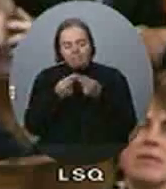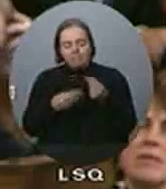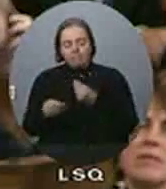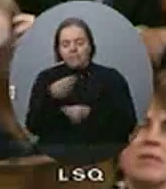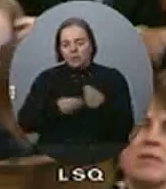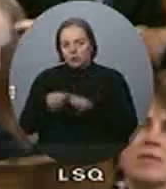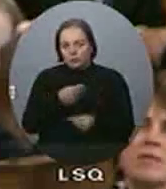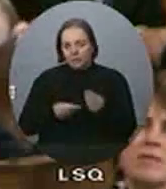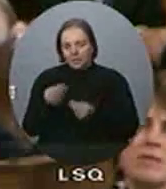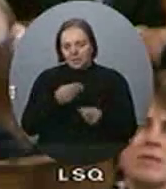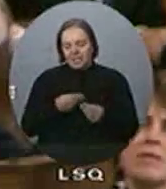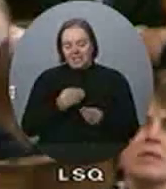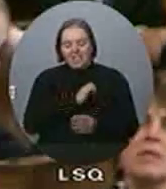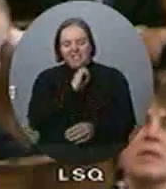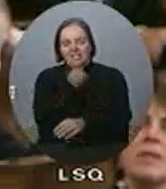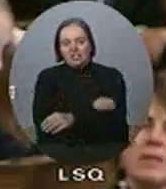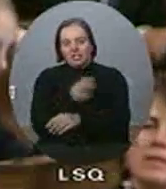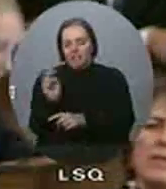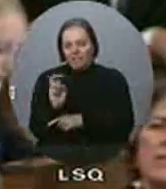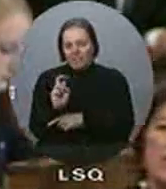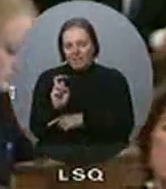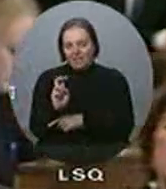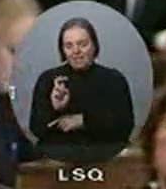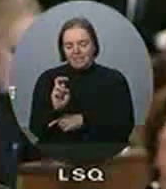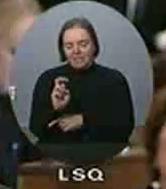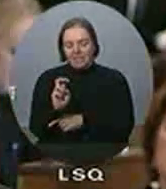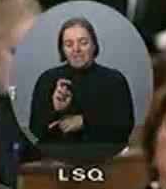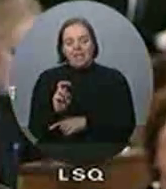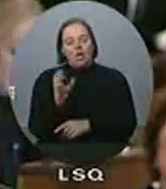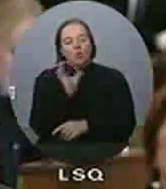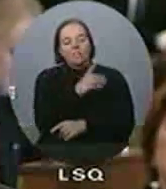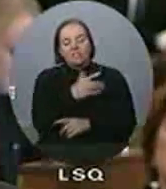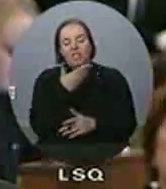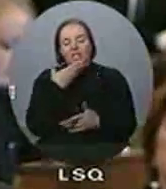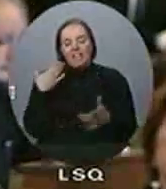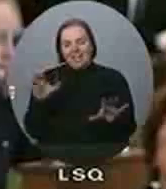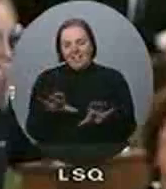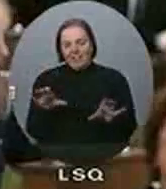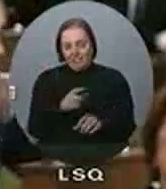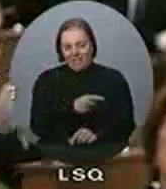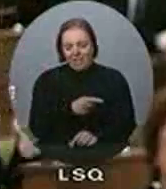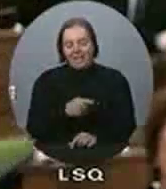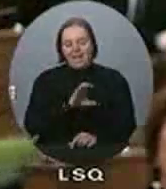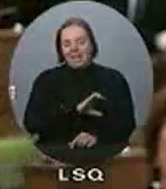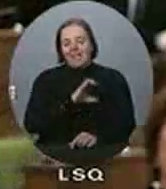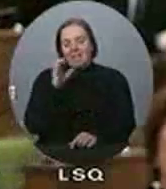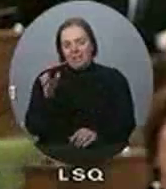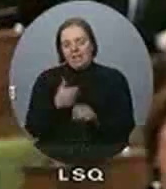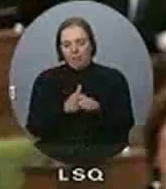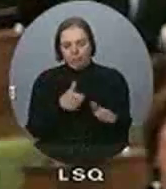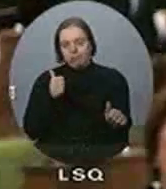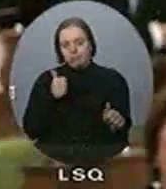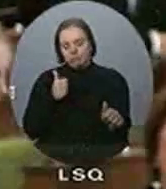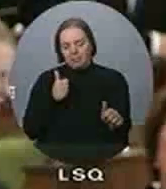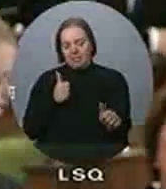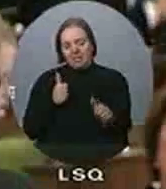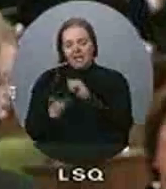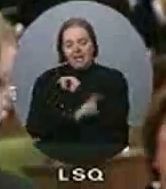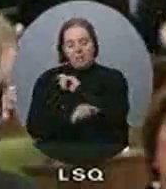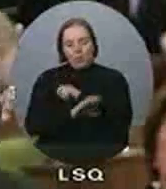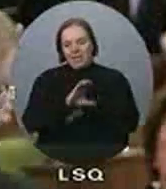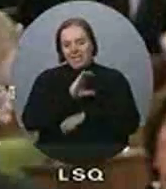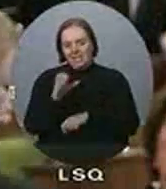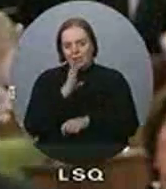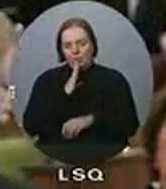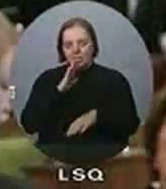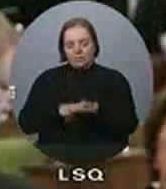de l'énergie verte. Et en raison de l'inaction conservatrice, le Canada accueille du retard. Ce sont des emplois canadiens dont il